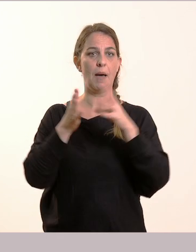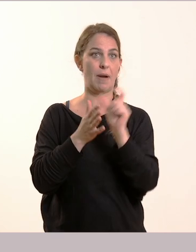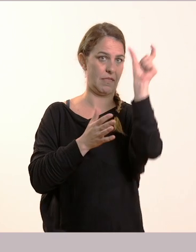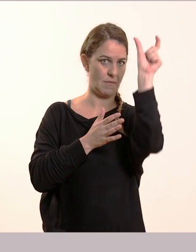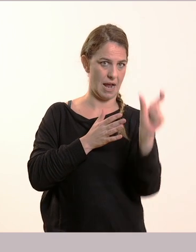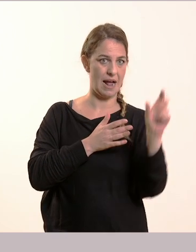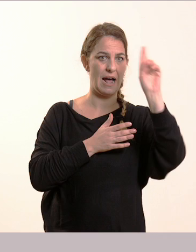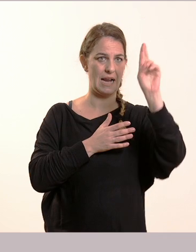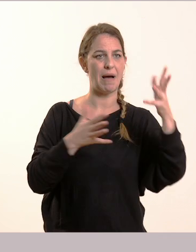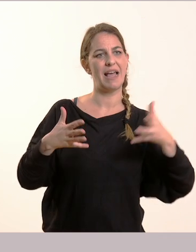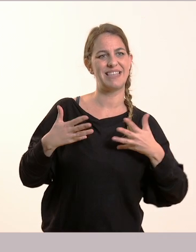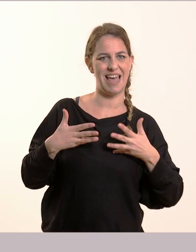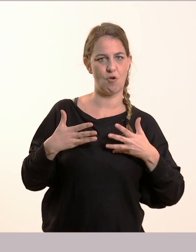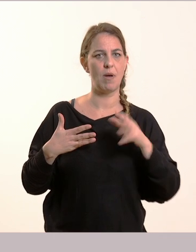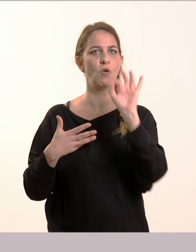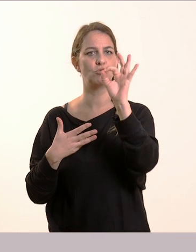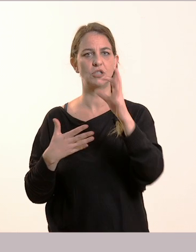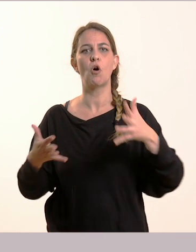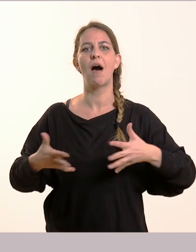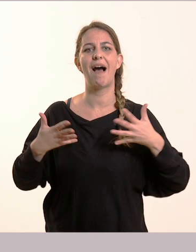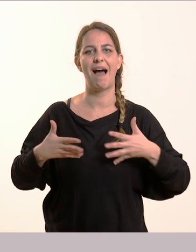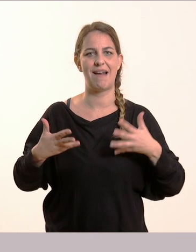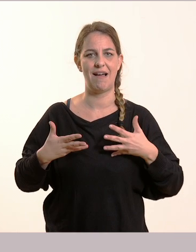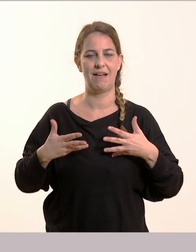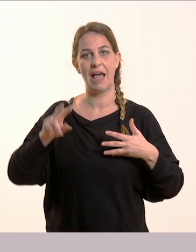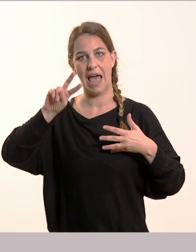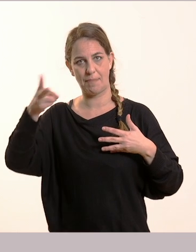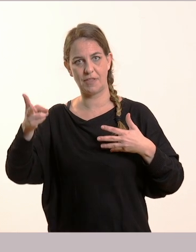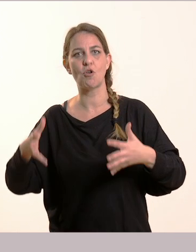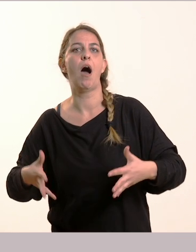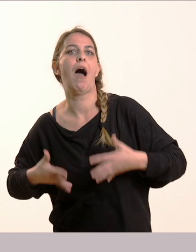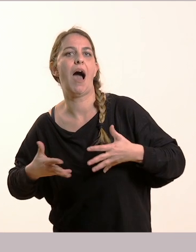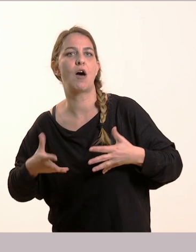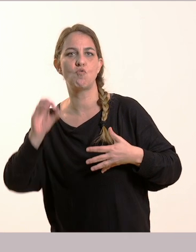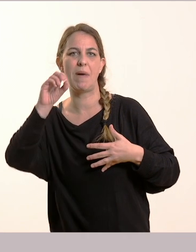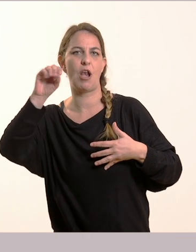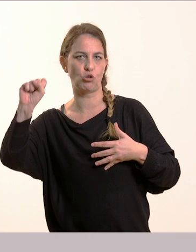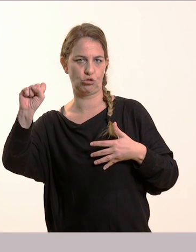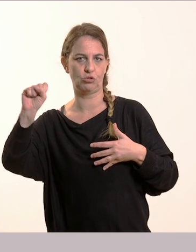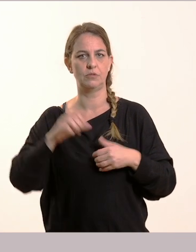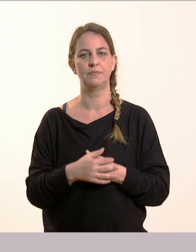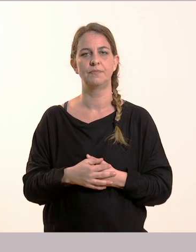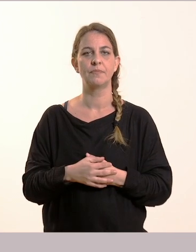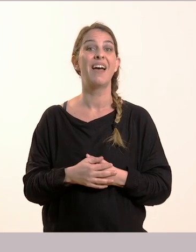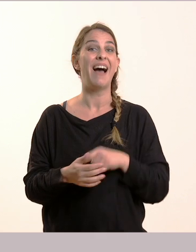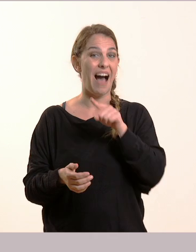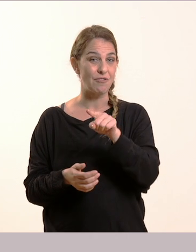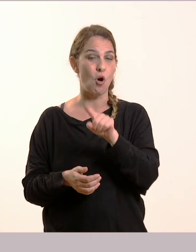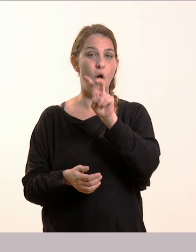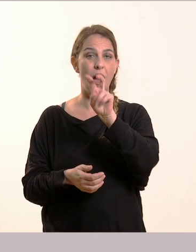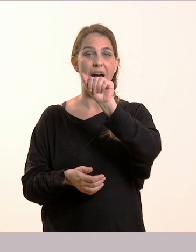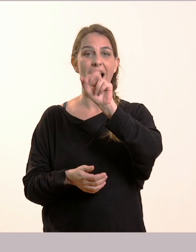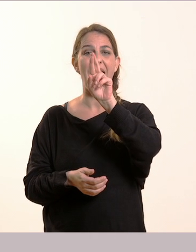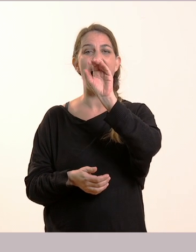Ουσιαστικό είναι η χαρά. Και λέει επίθετα, χαρούμενος. Βέβαια, αυτή η λεξούλα χαρούμενος ονομάζεται κάπως